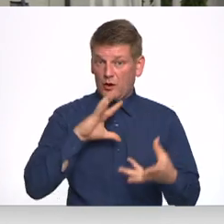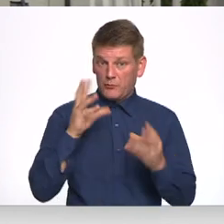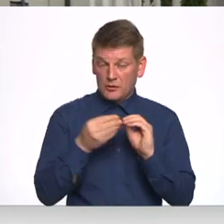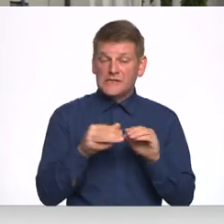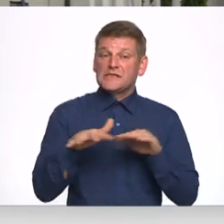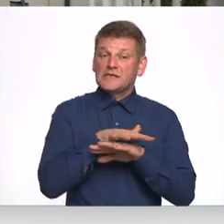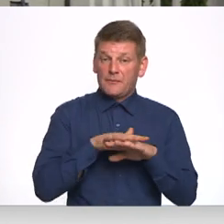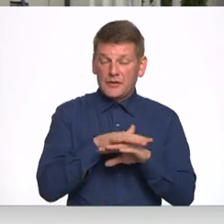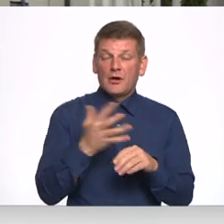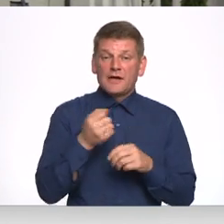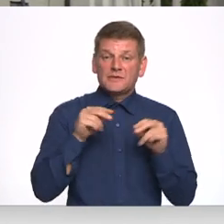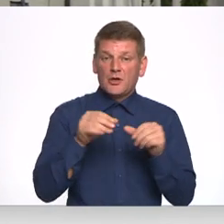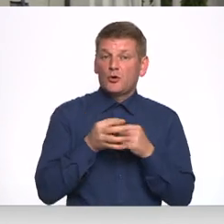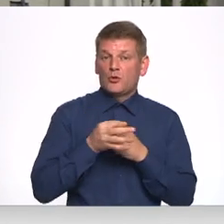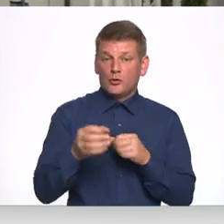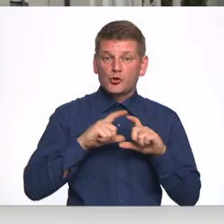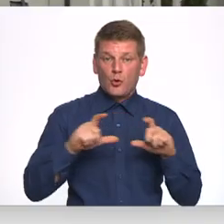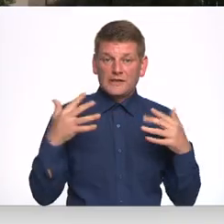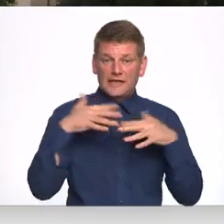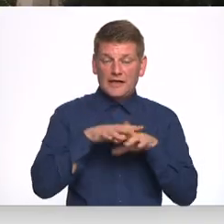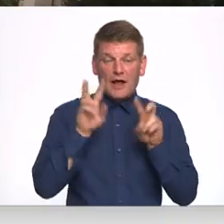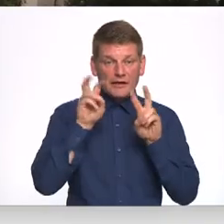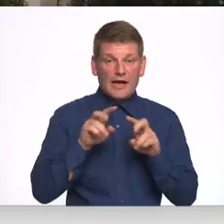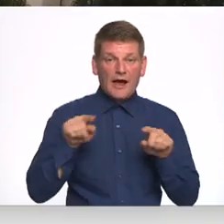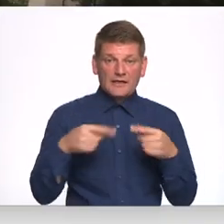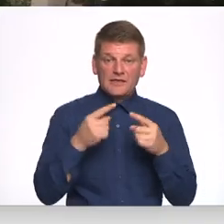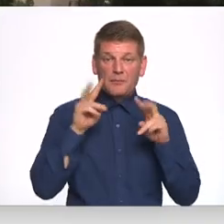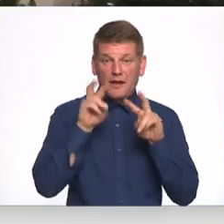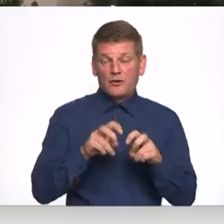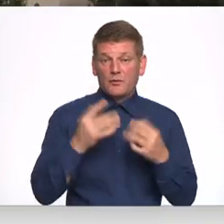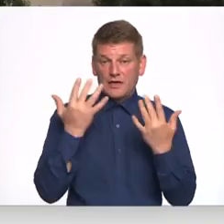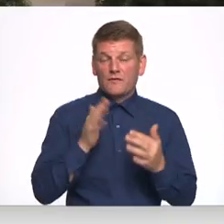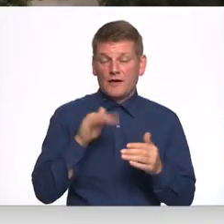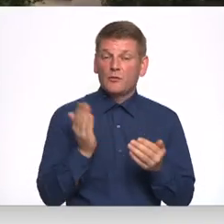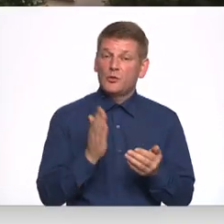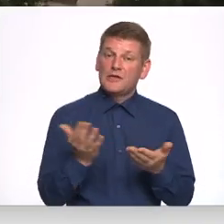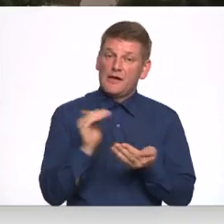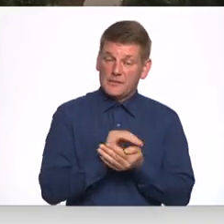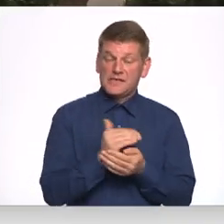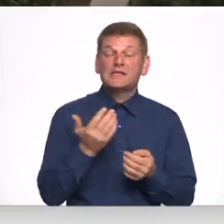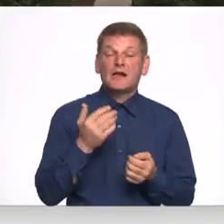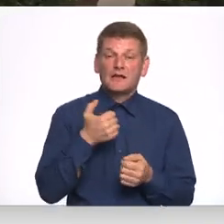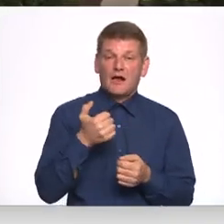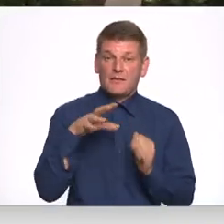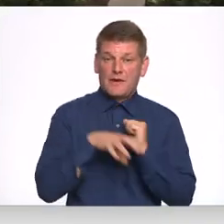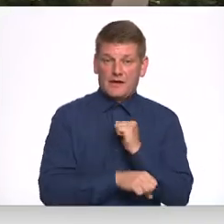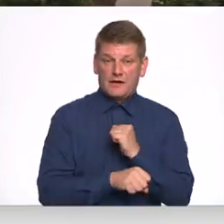sabiedrība ar smiltenes novada skolu tīk latīstības pētījuma rezultātiem varētu tikt iepazīstināta gada beigās.